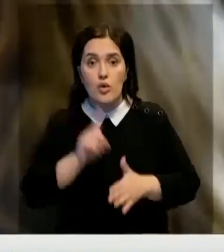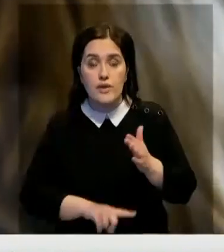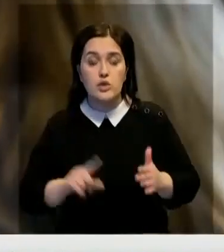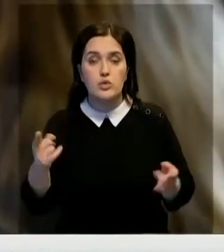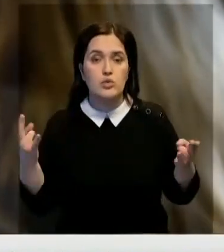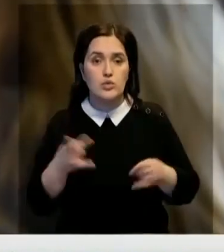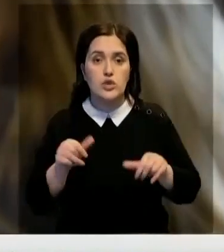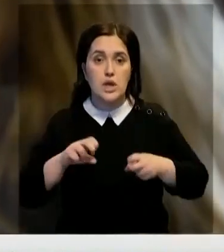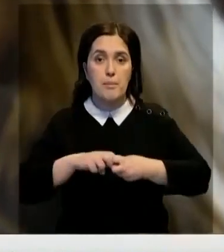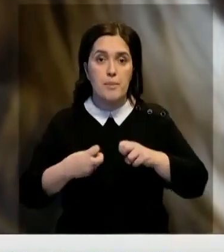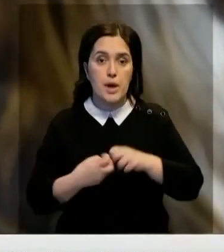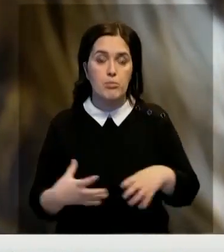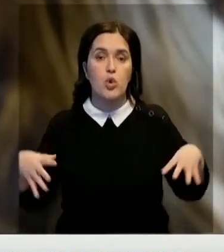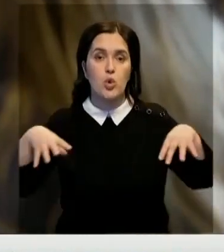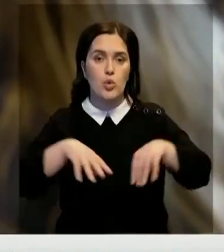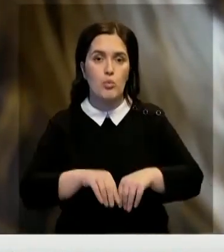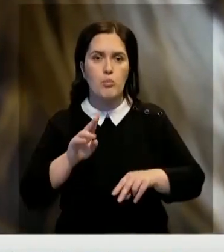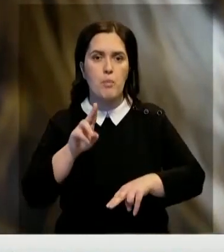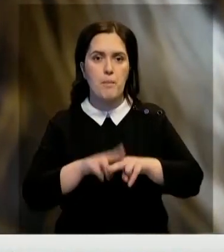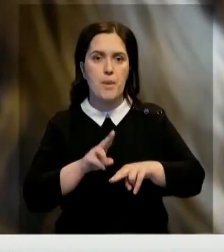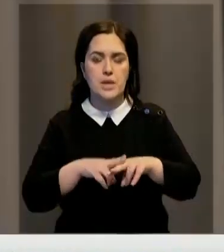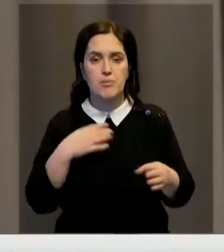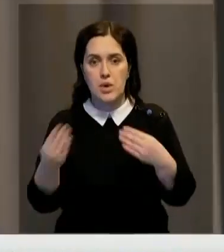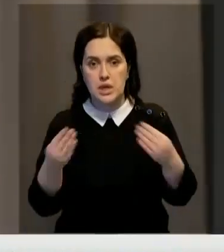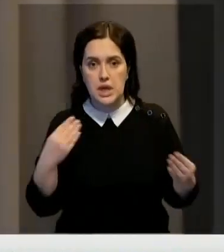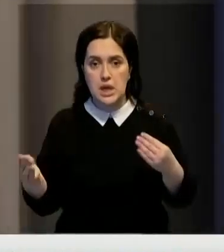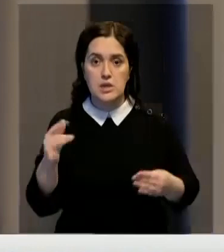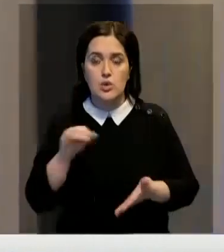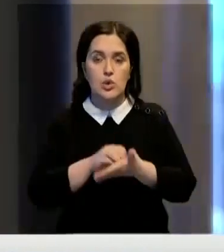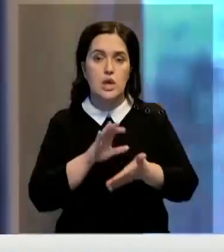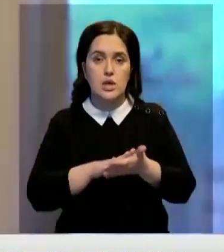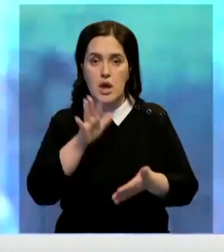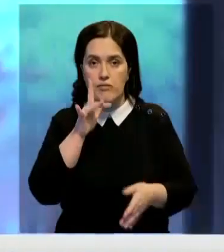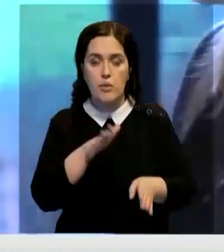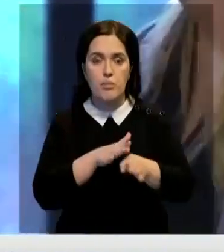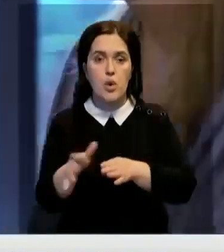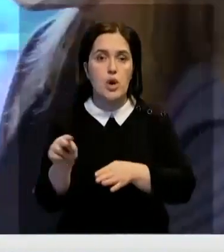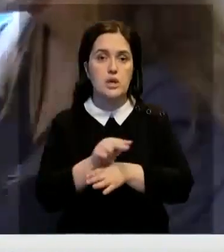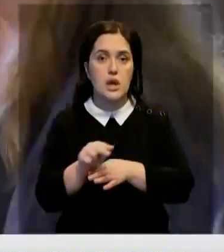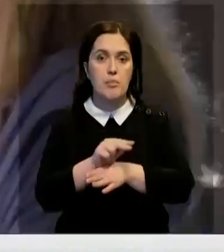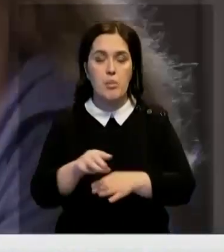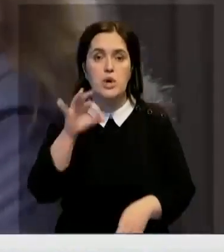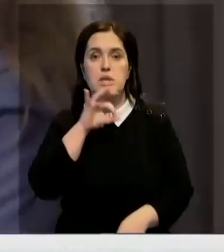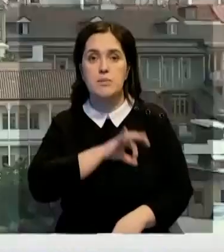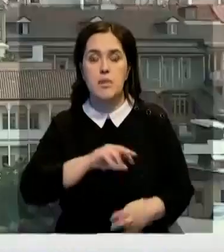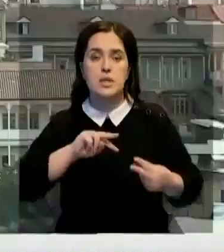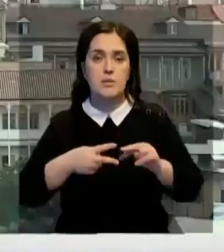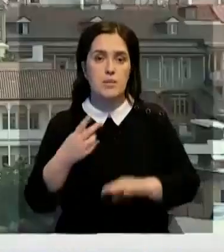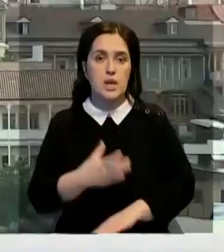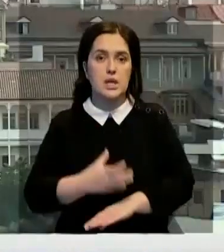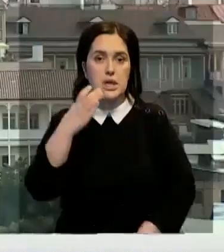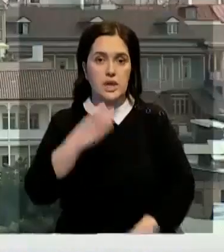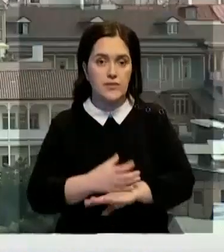следует решать проблемы комплексно. Вводить паспортизацию зданий с указанием сроков капитального ремонта, эксплуатации замены лифтов и